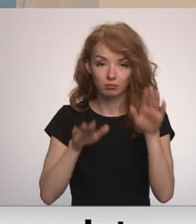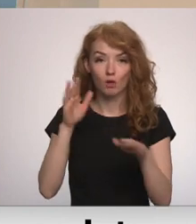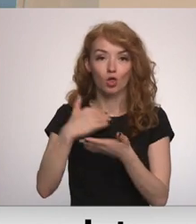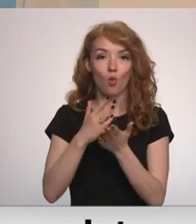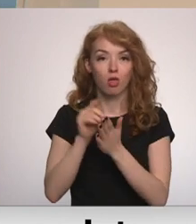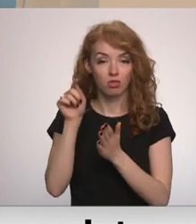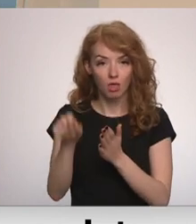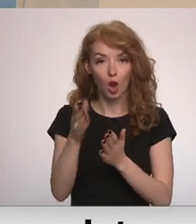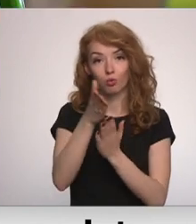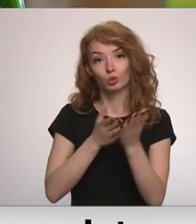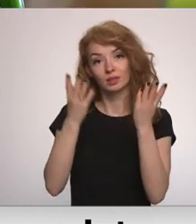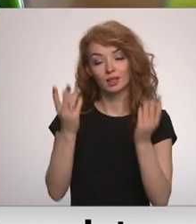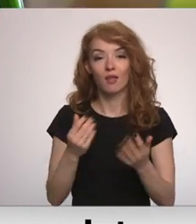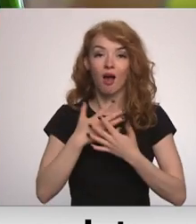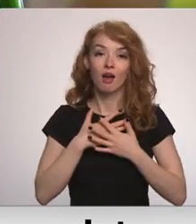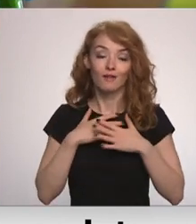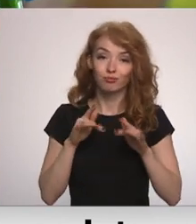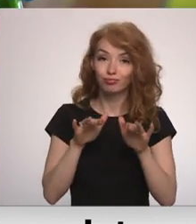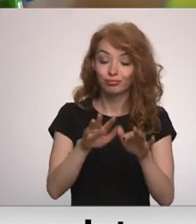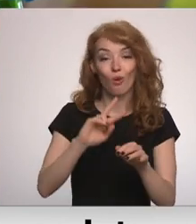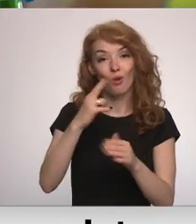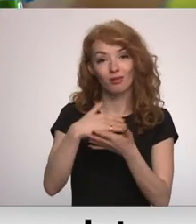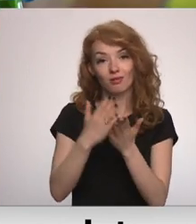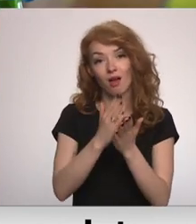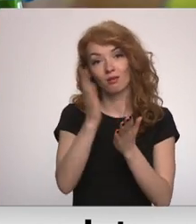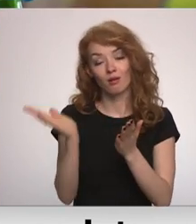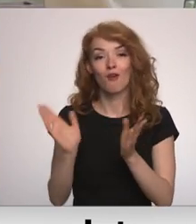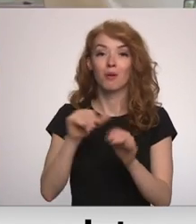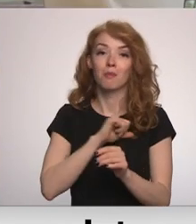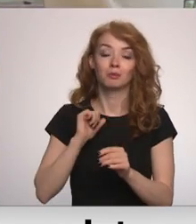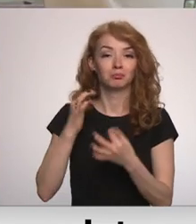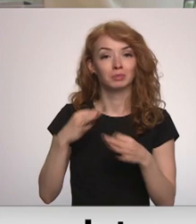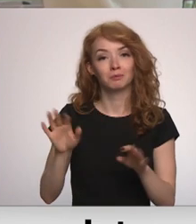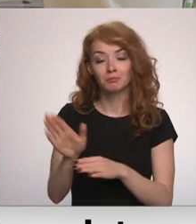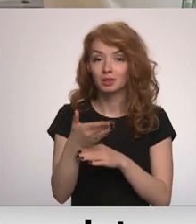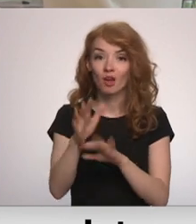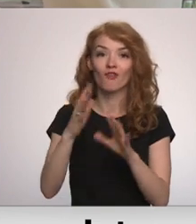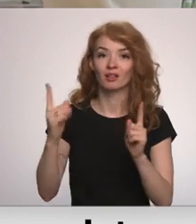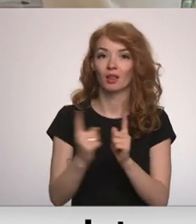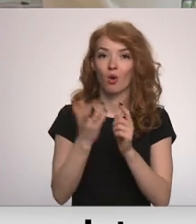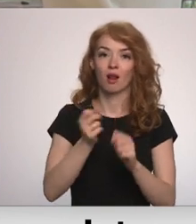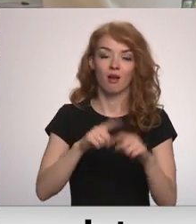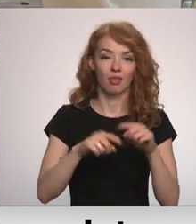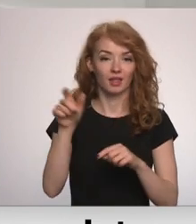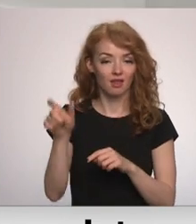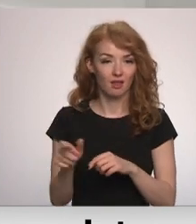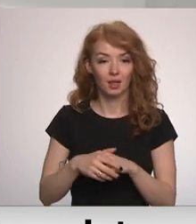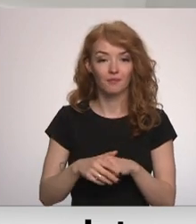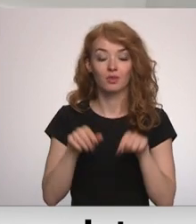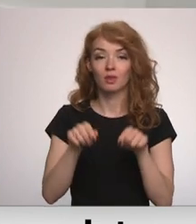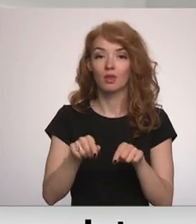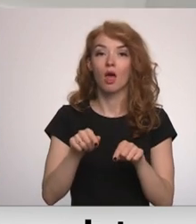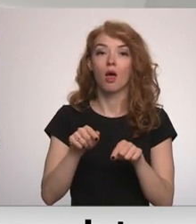Pusi dienas tiks pavadīt aktivitātēs, otro dienas daļu var pavadīt pasteigās vai tiekoties ar tuviniekiem. Šī tārstējas